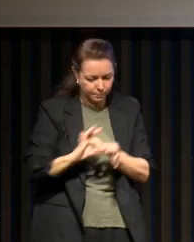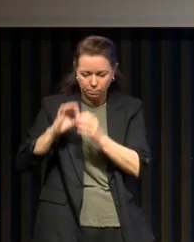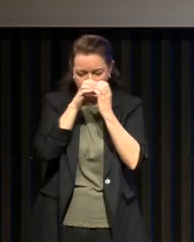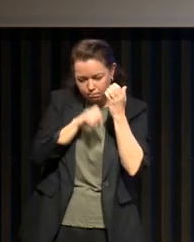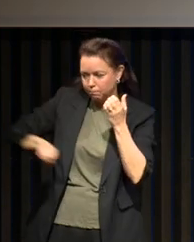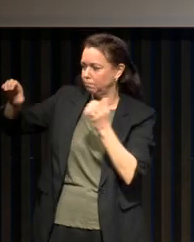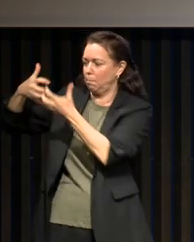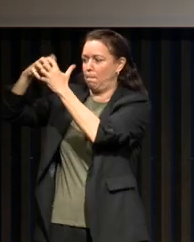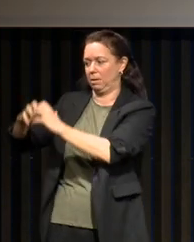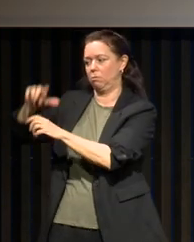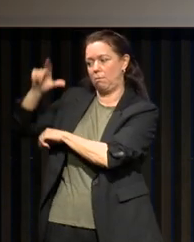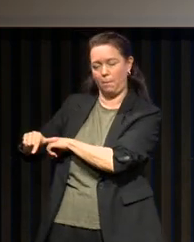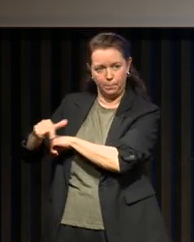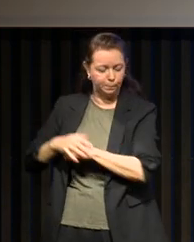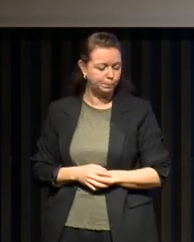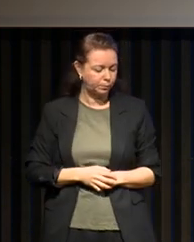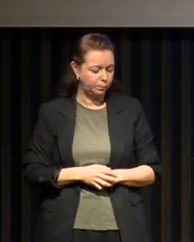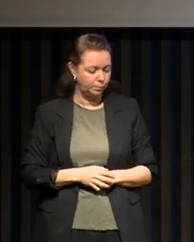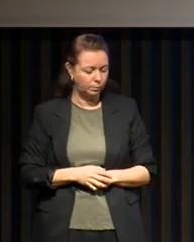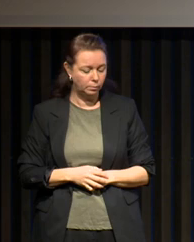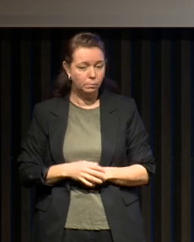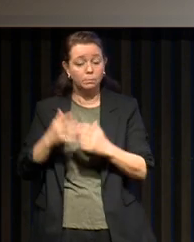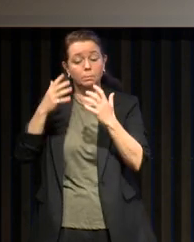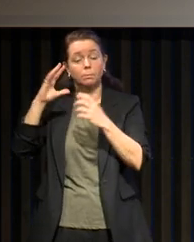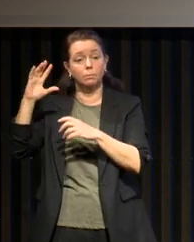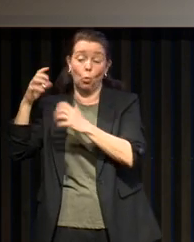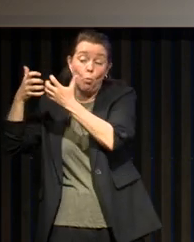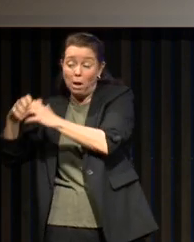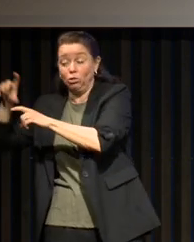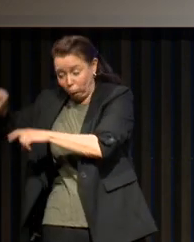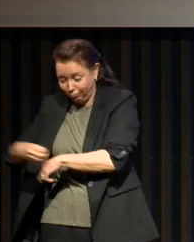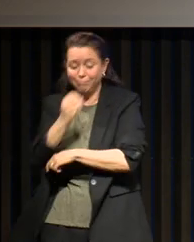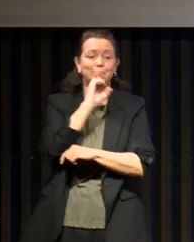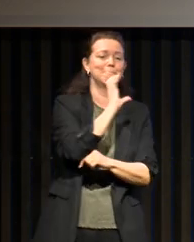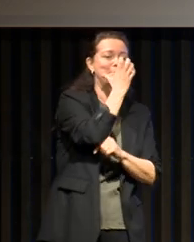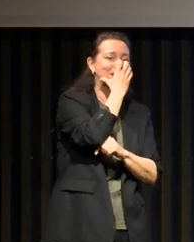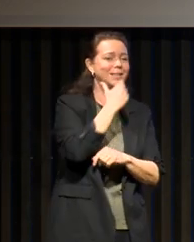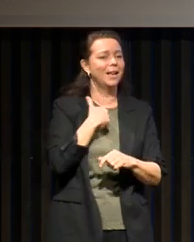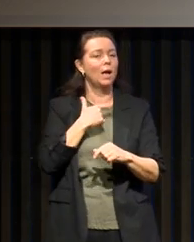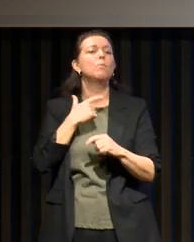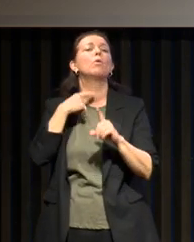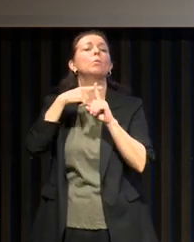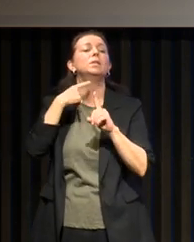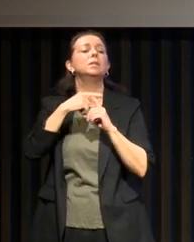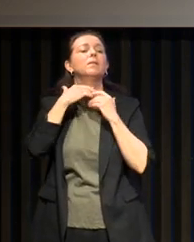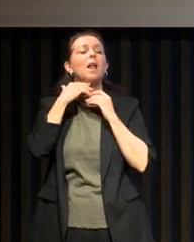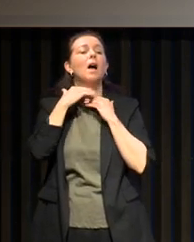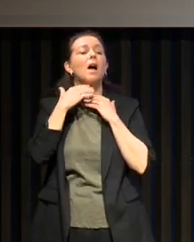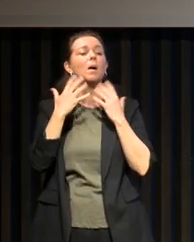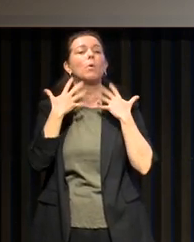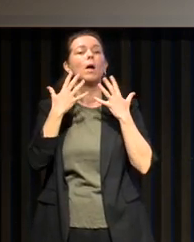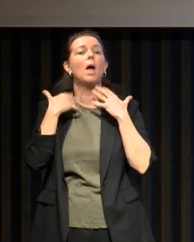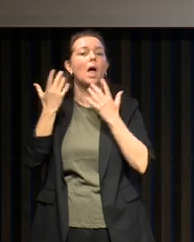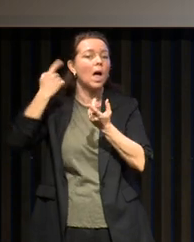je vous ai mis une machine, qui est reliée à un masque pour maintenir une pression positive au niveau de la glotte, au niveau des voies aérienne